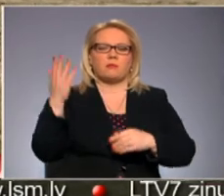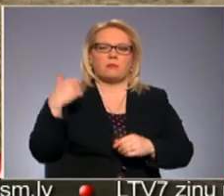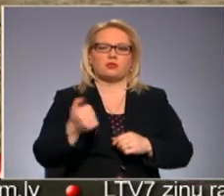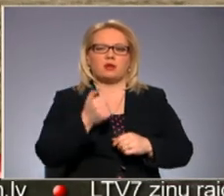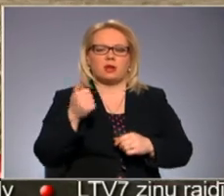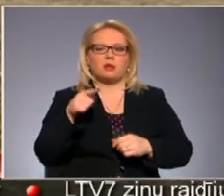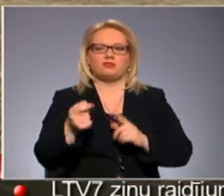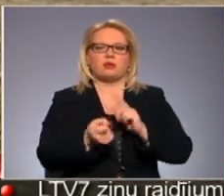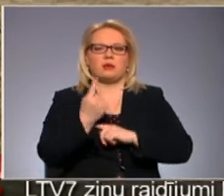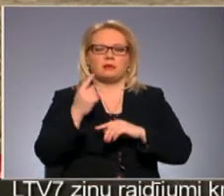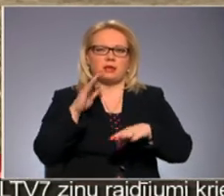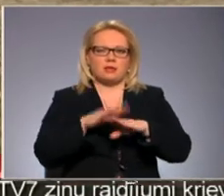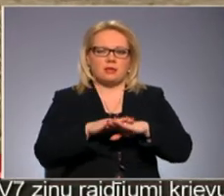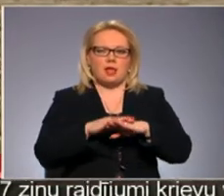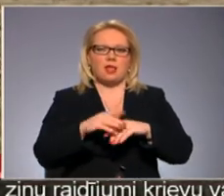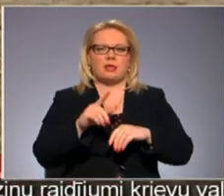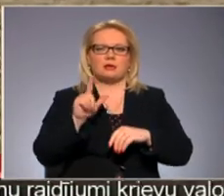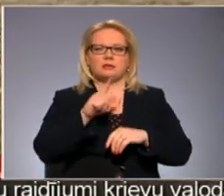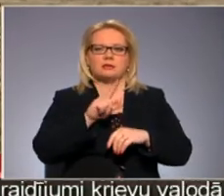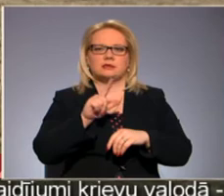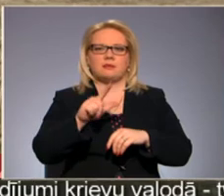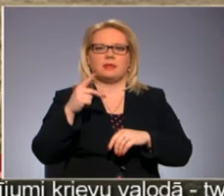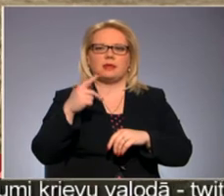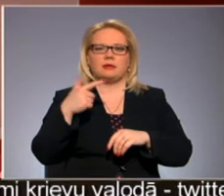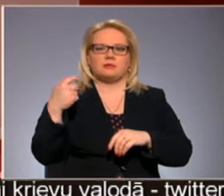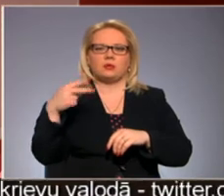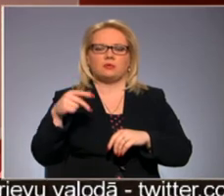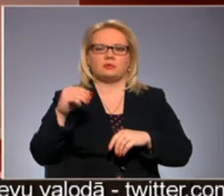gadā šī iemestlēja tasā teiktas 20 zemju īpašniekiem.